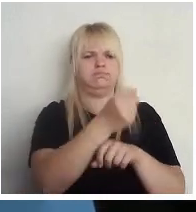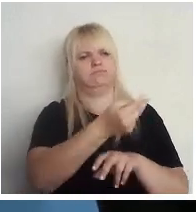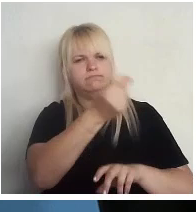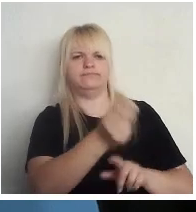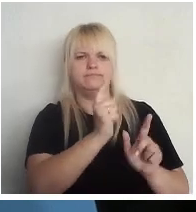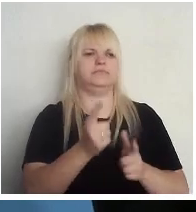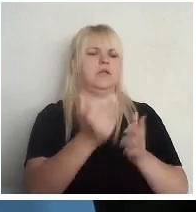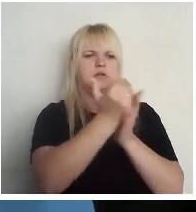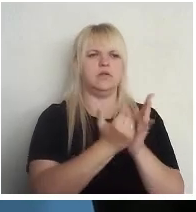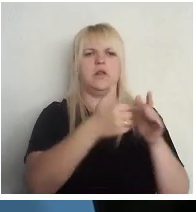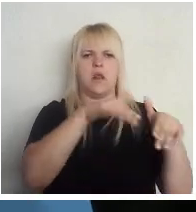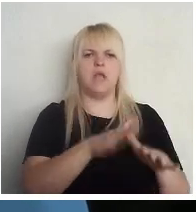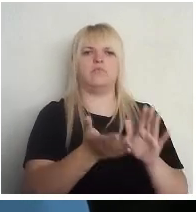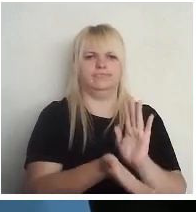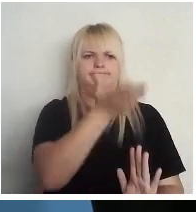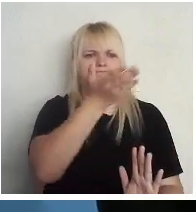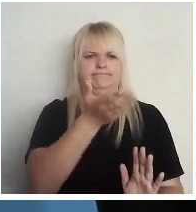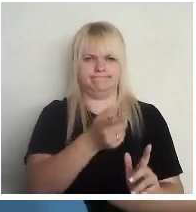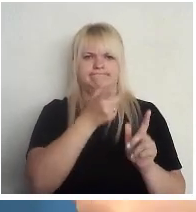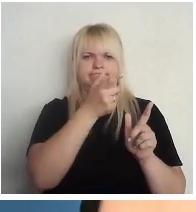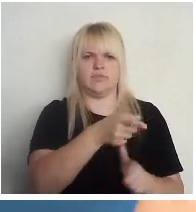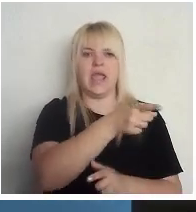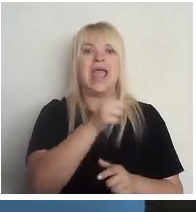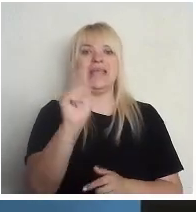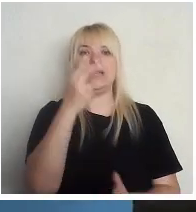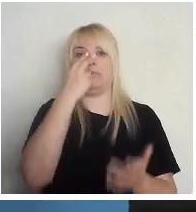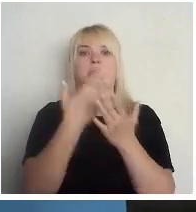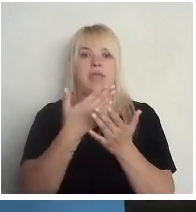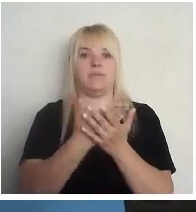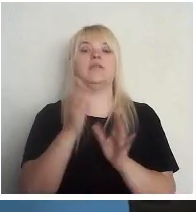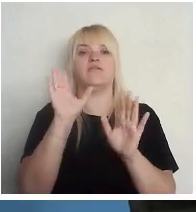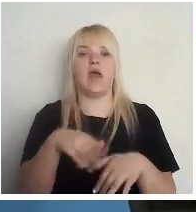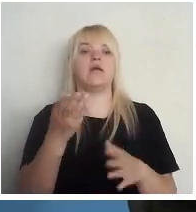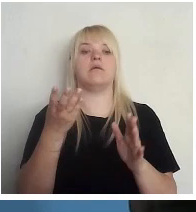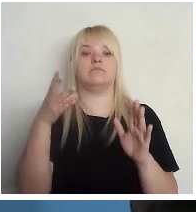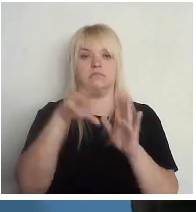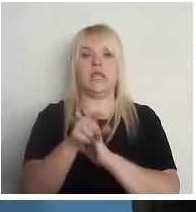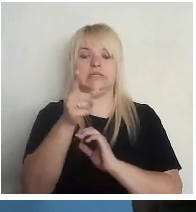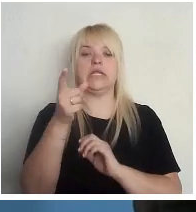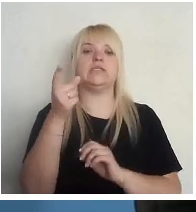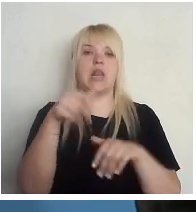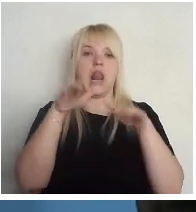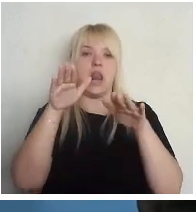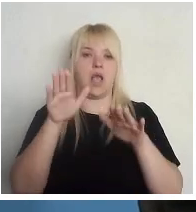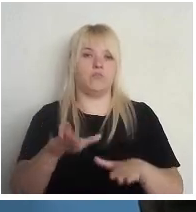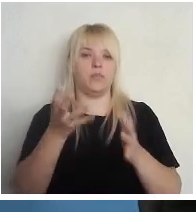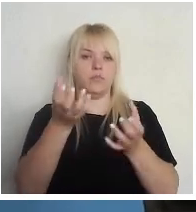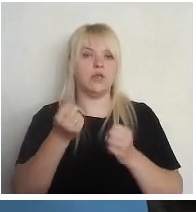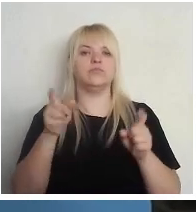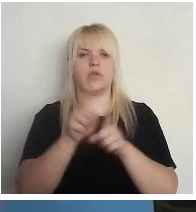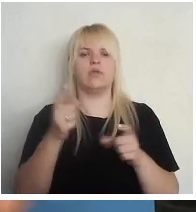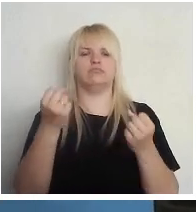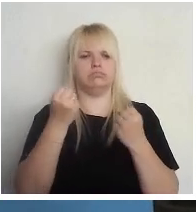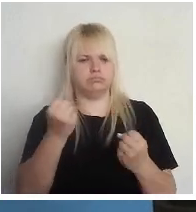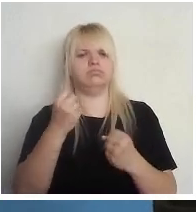ierosinu lēmumus. Ir piemērs, kā mēs varam iesaistīties lēmumu pieņemšanā un stiprināt tādu savu izpratni un